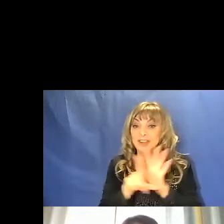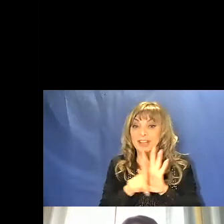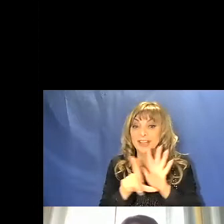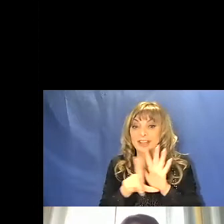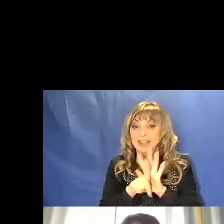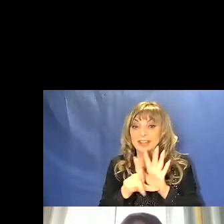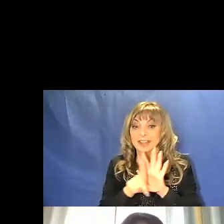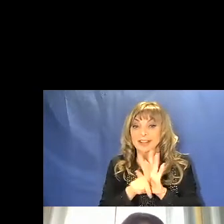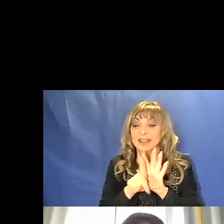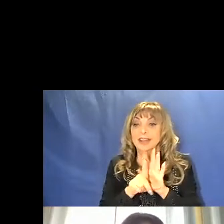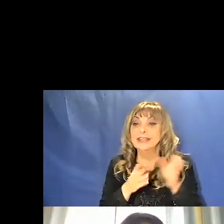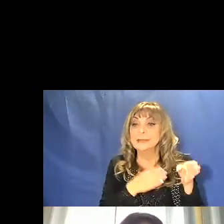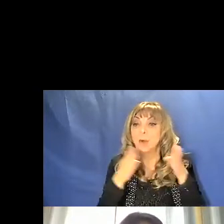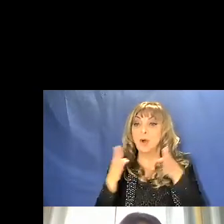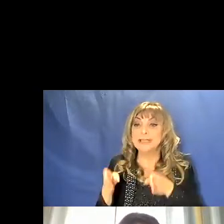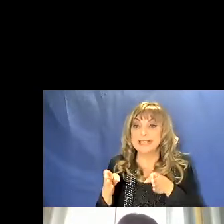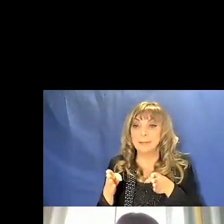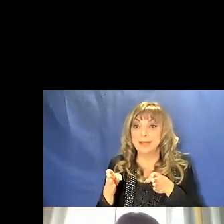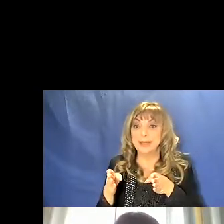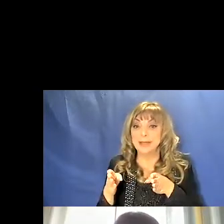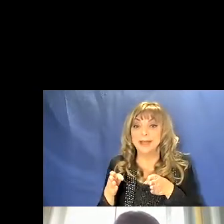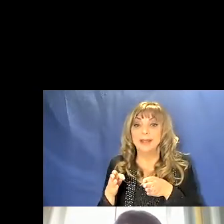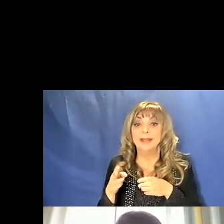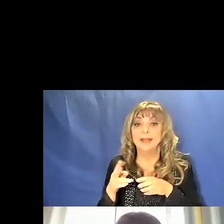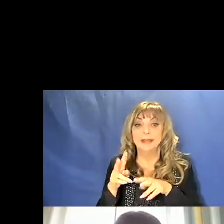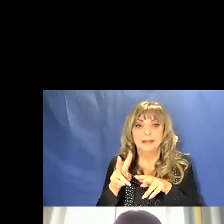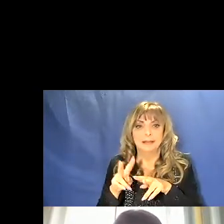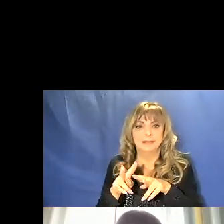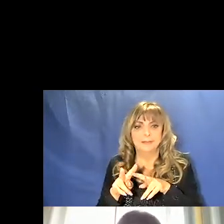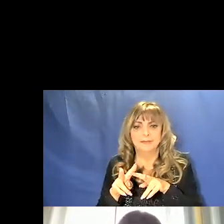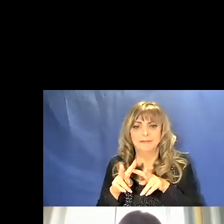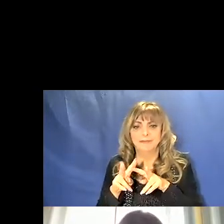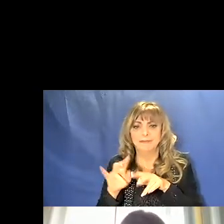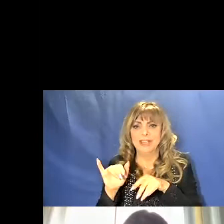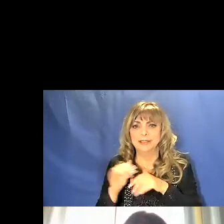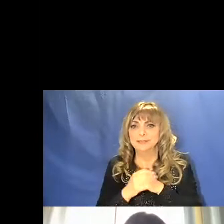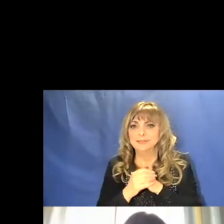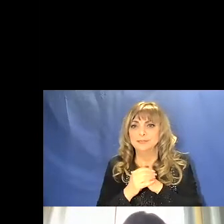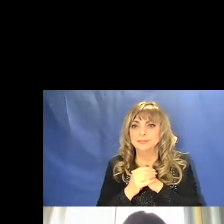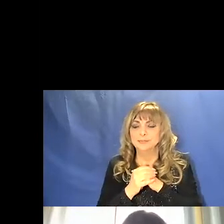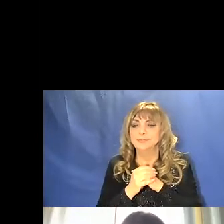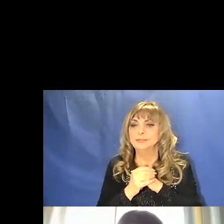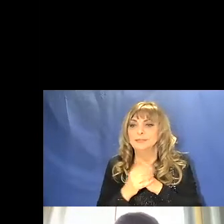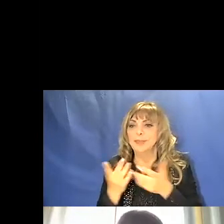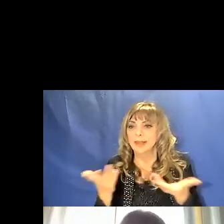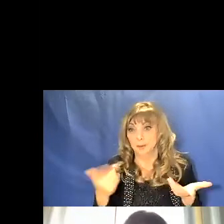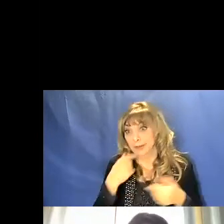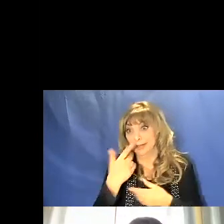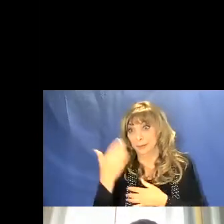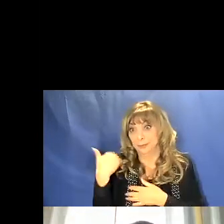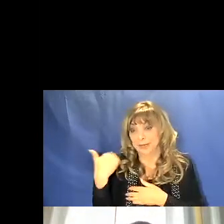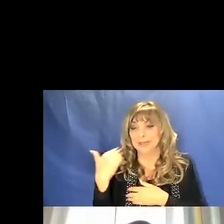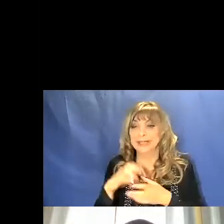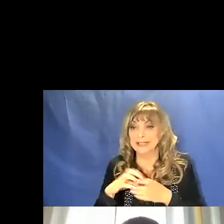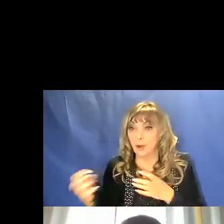legge dello spostamento di Vien, che ora, forti di quanto abbiamo detto prima,